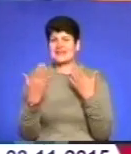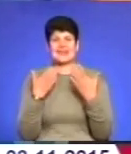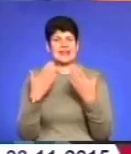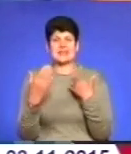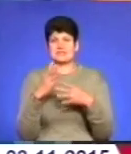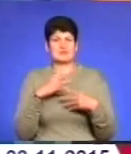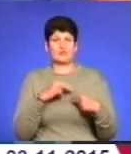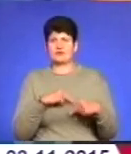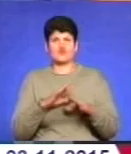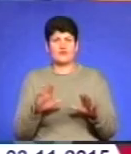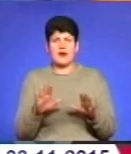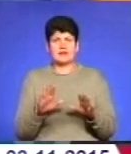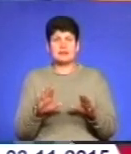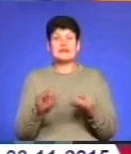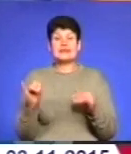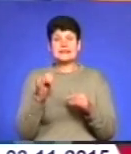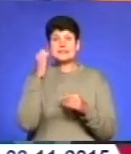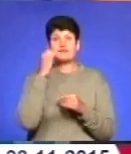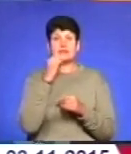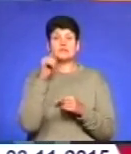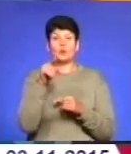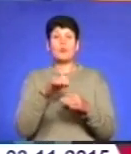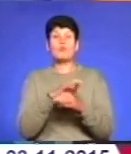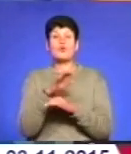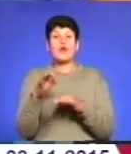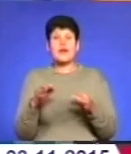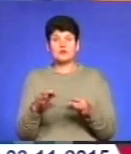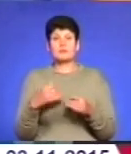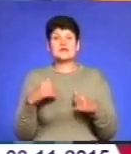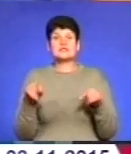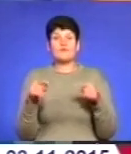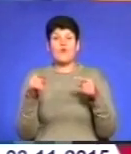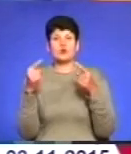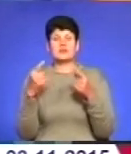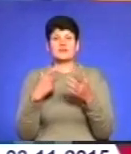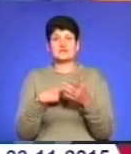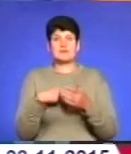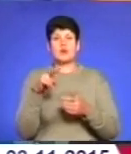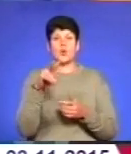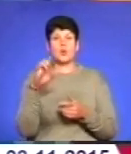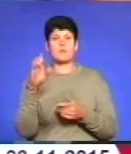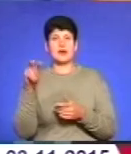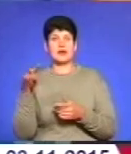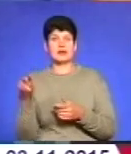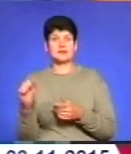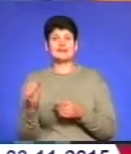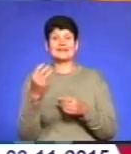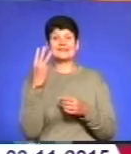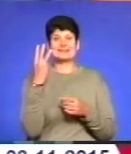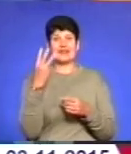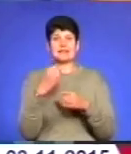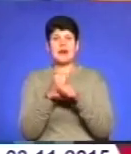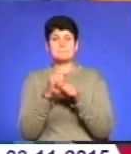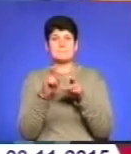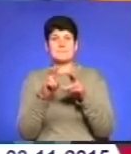І завдяки тому проєкту ми створили в себе в Любліні три такі лабораторії,